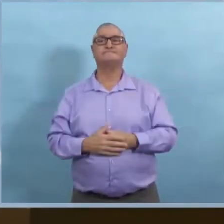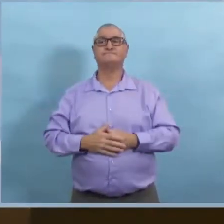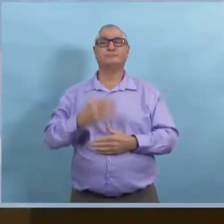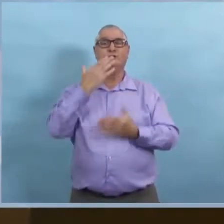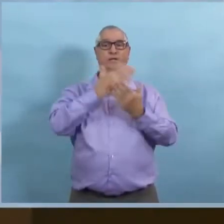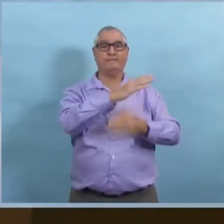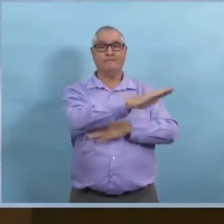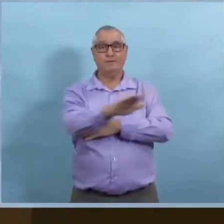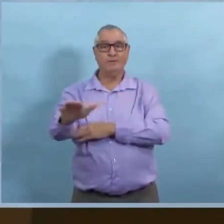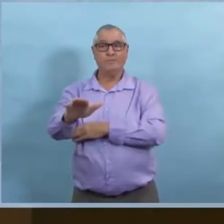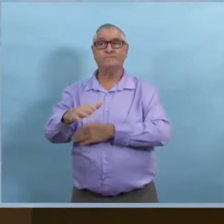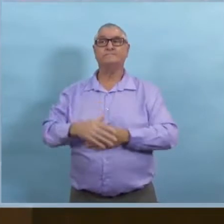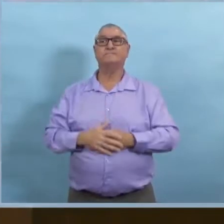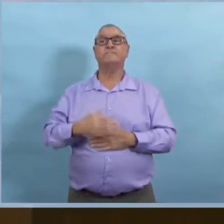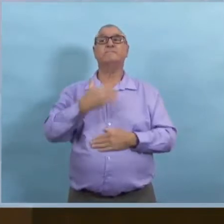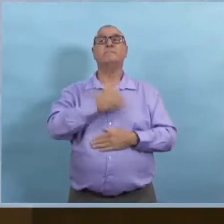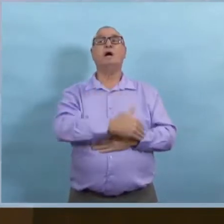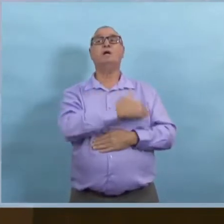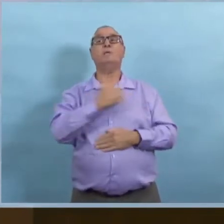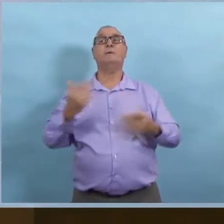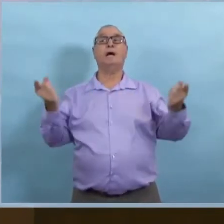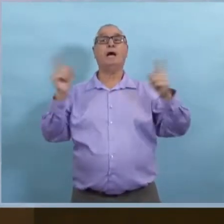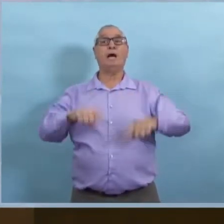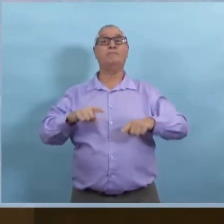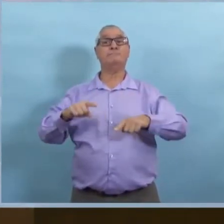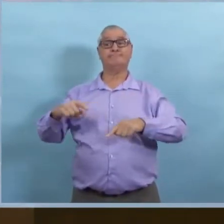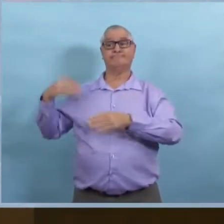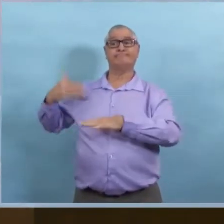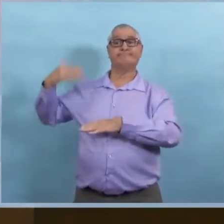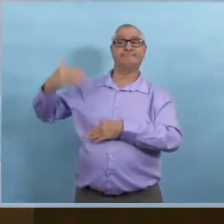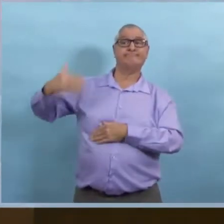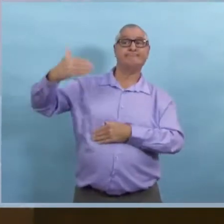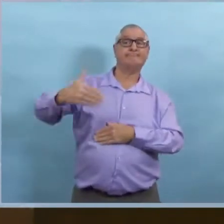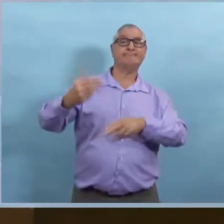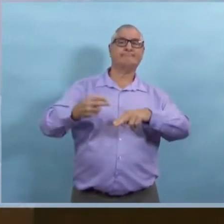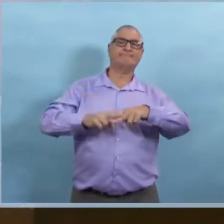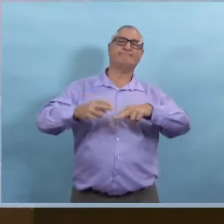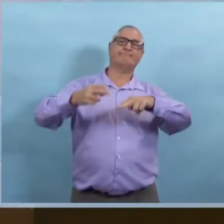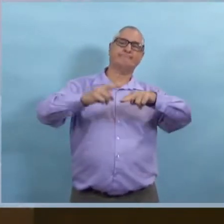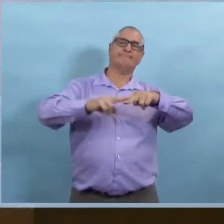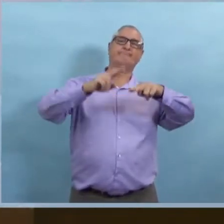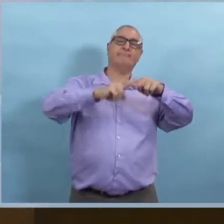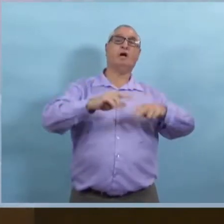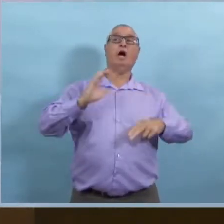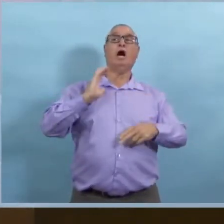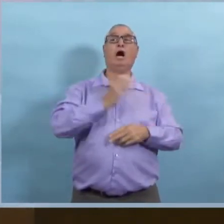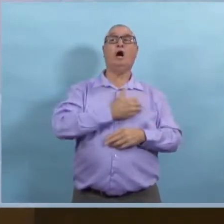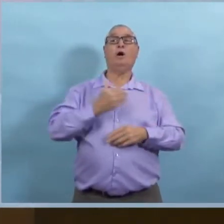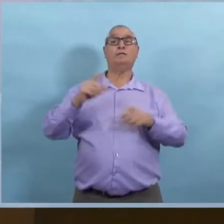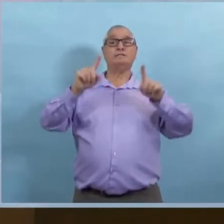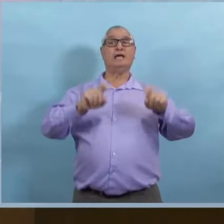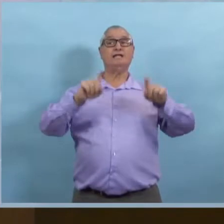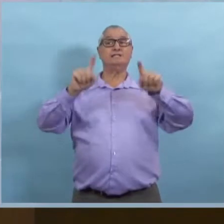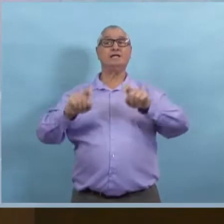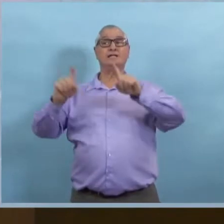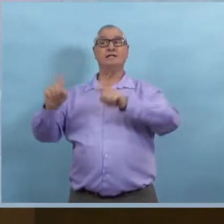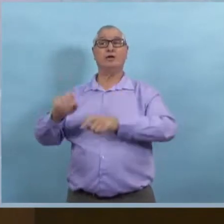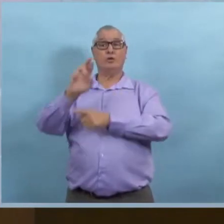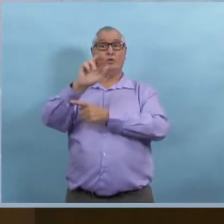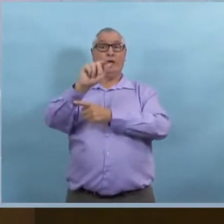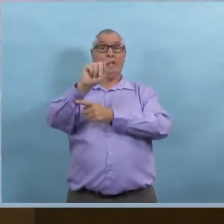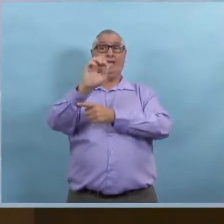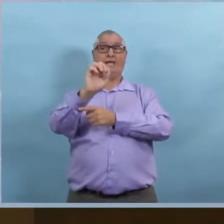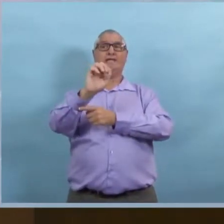Bon après-midi à tous. Le Manitoba voit malheureusement un nombre de cas positifs qui augmente un par jour.